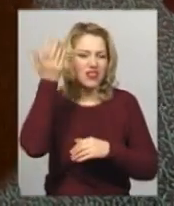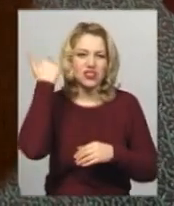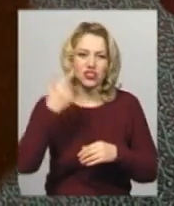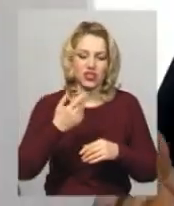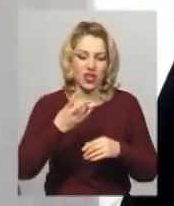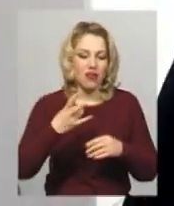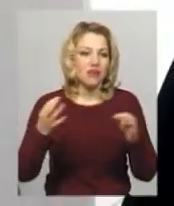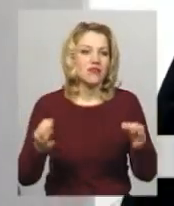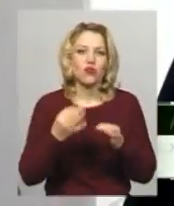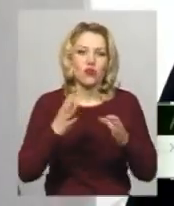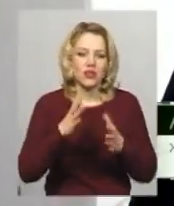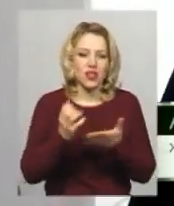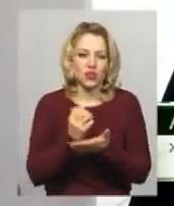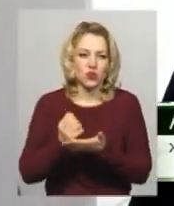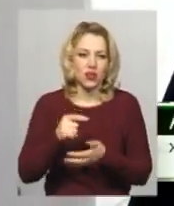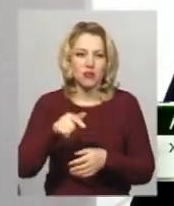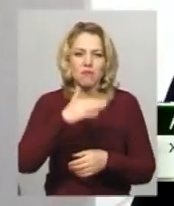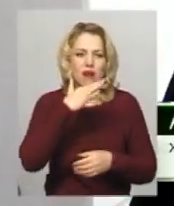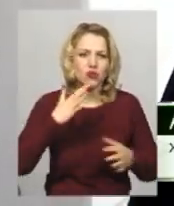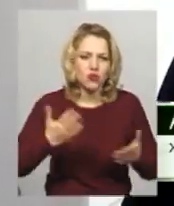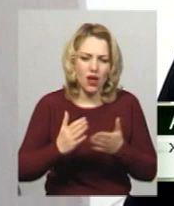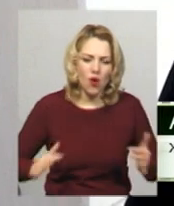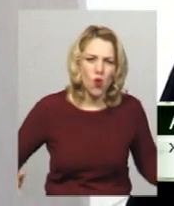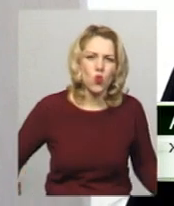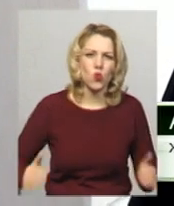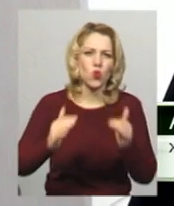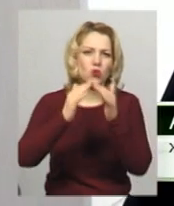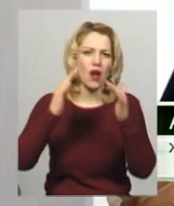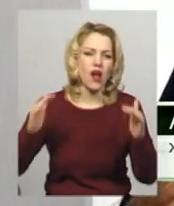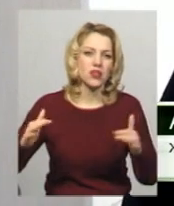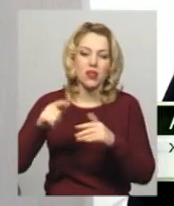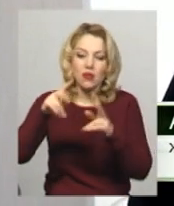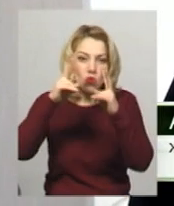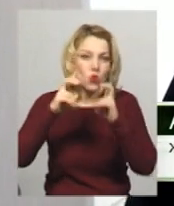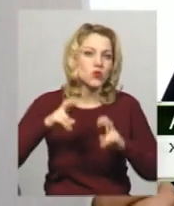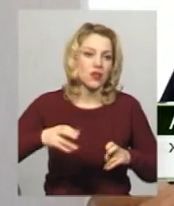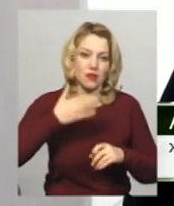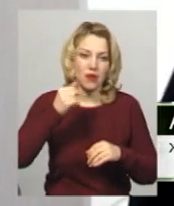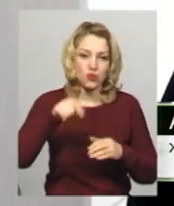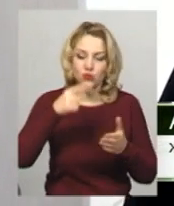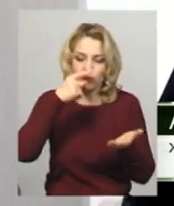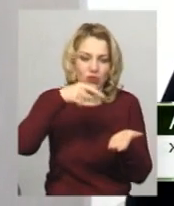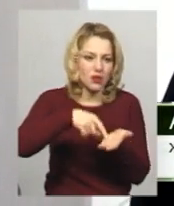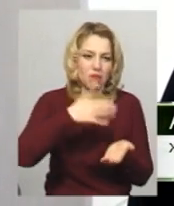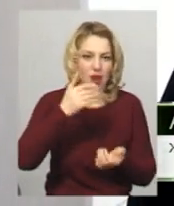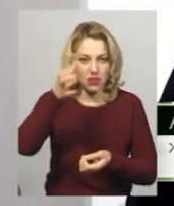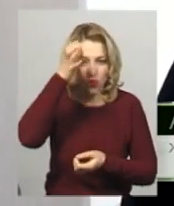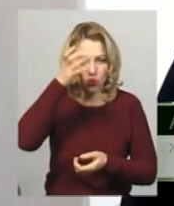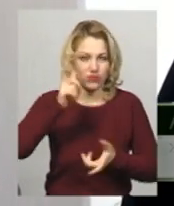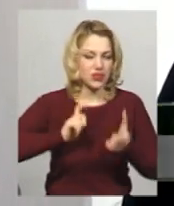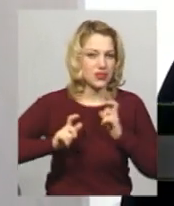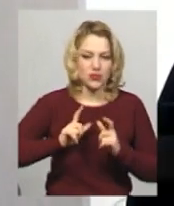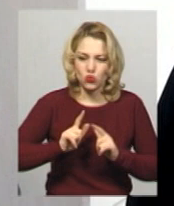Навколо Тарнаруди кургани, які не досліджені, три кургани навколо Тарнаруди. Тут не добралися ще науковці, інститути,